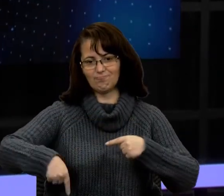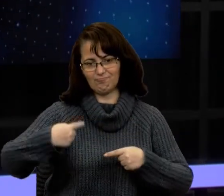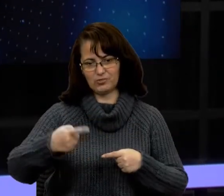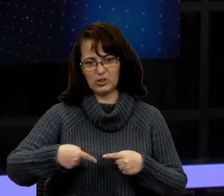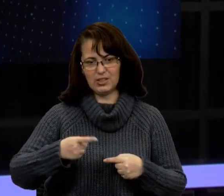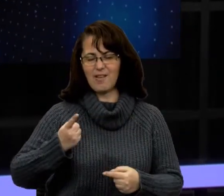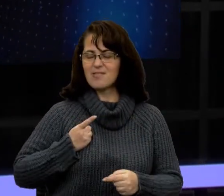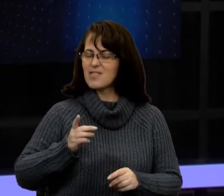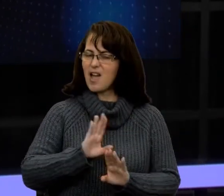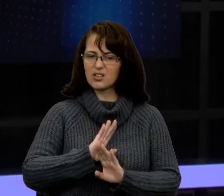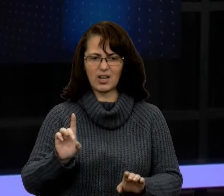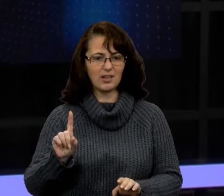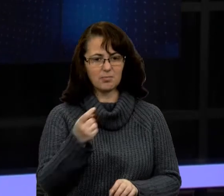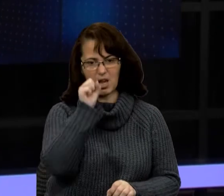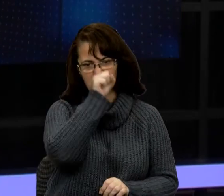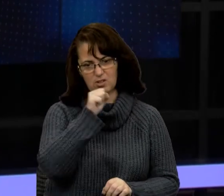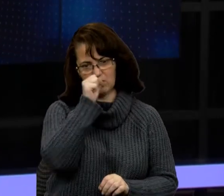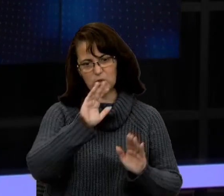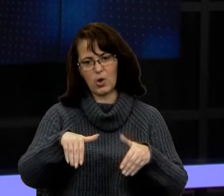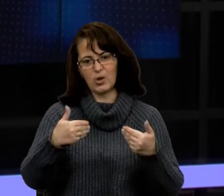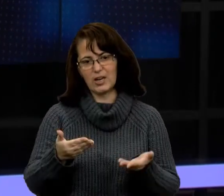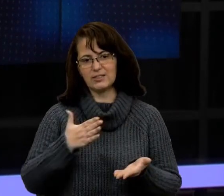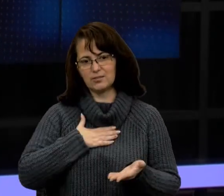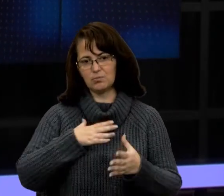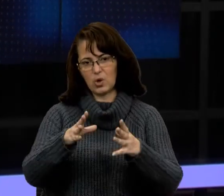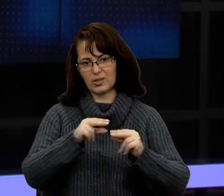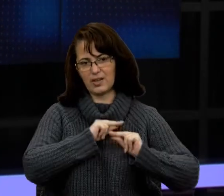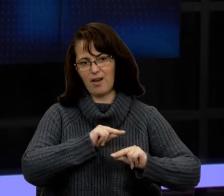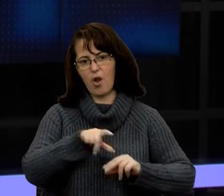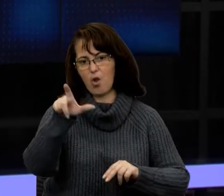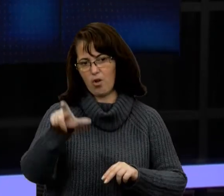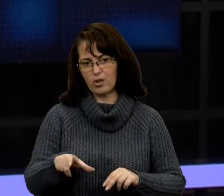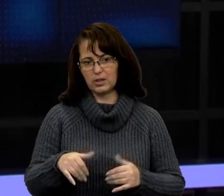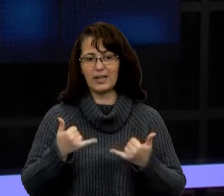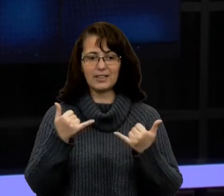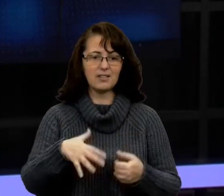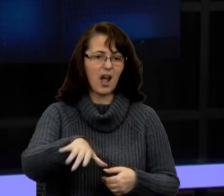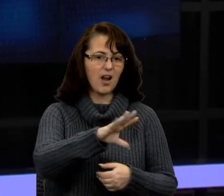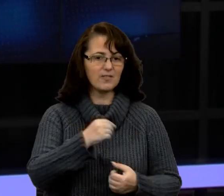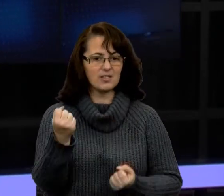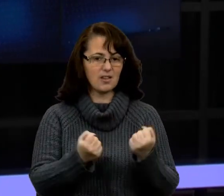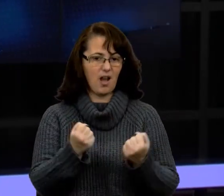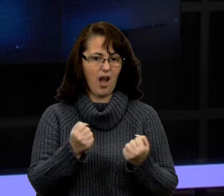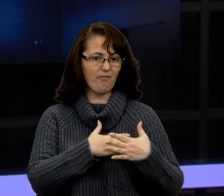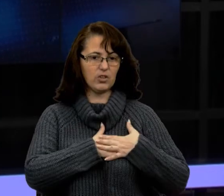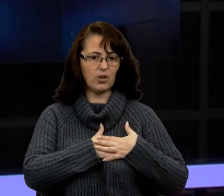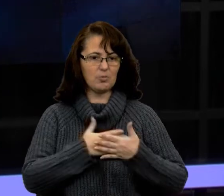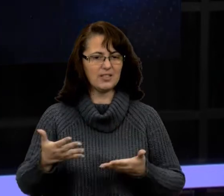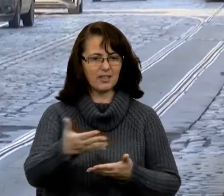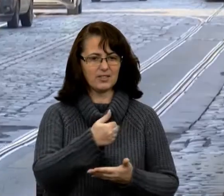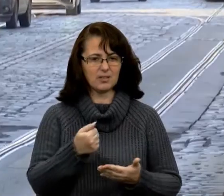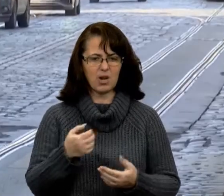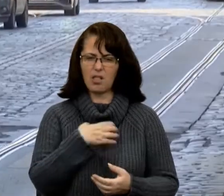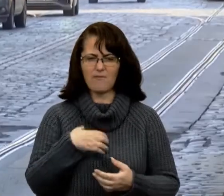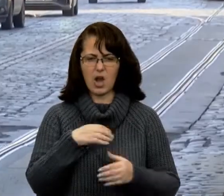Не чекати перших морозів, радить моя колега Зоряна Пилипишин, і для всіх автолюбителів зібрала найважливіші